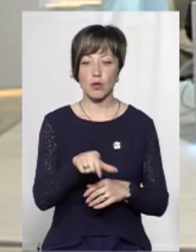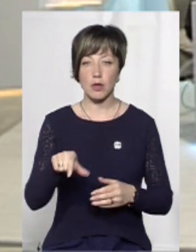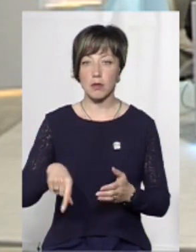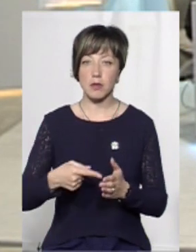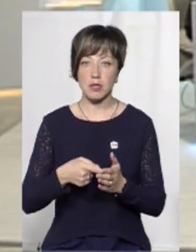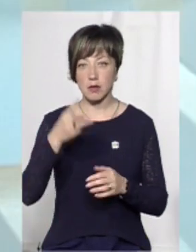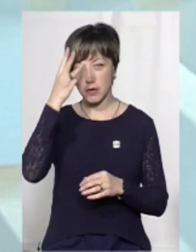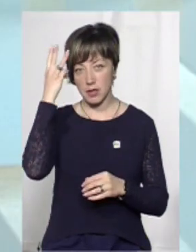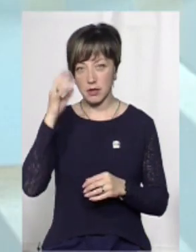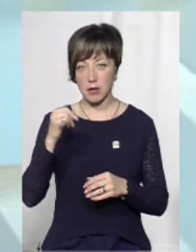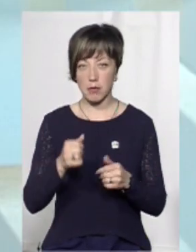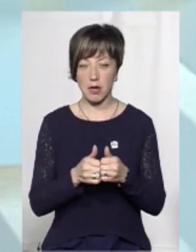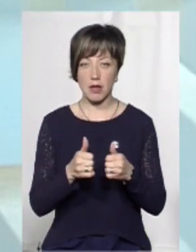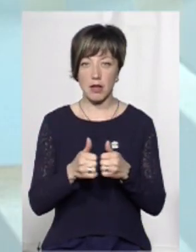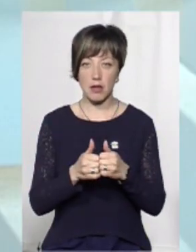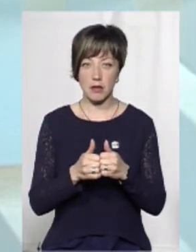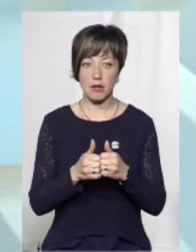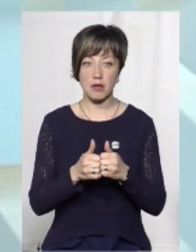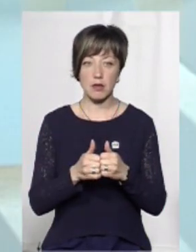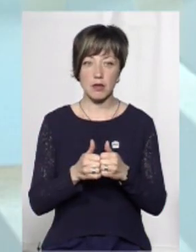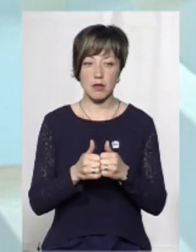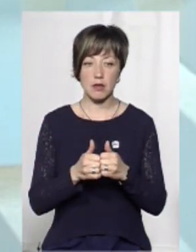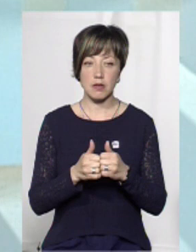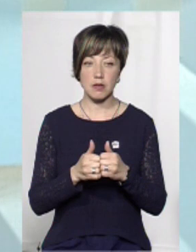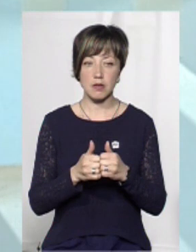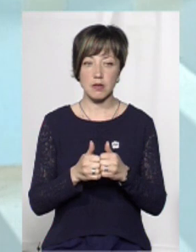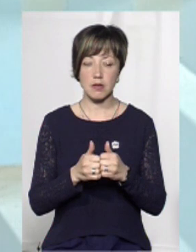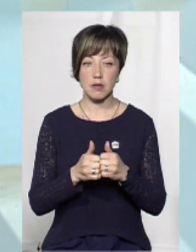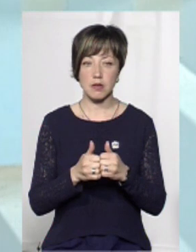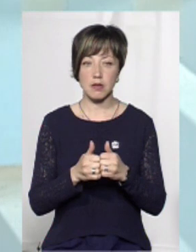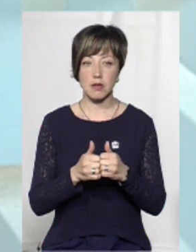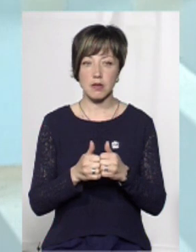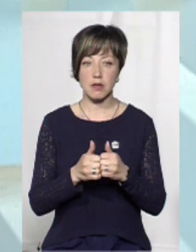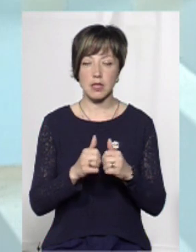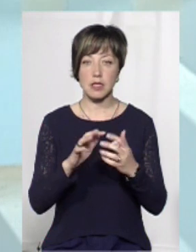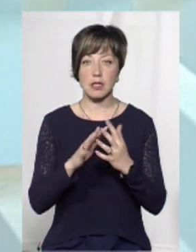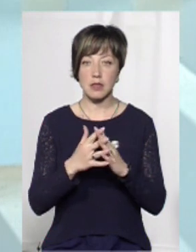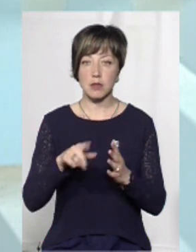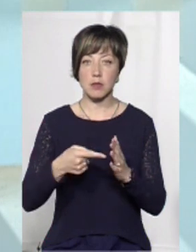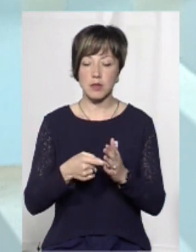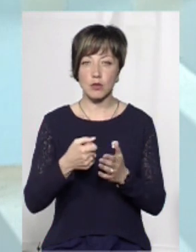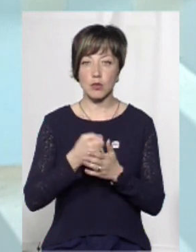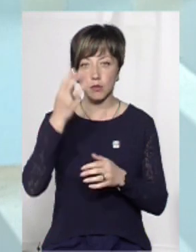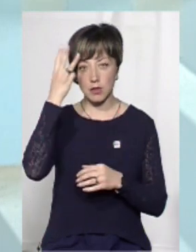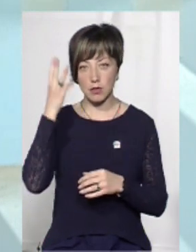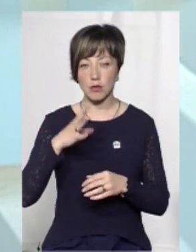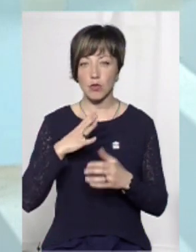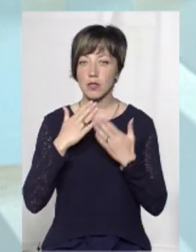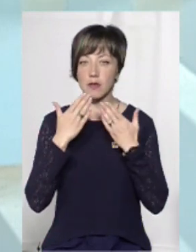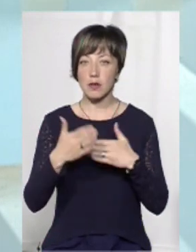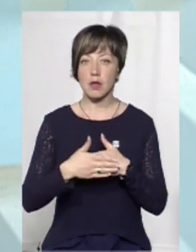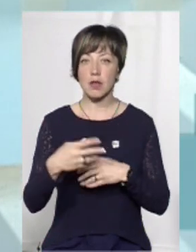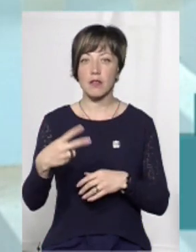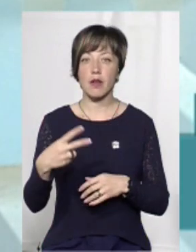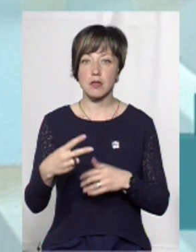міста Хмельницького, а також прилеглих населених пунктів до міста Хмельницького, було в нас звернень порядка